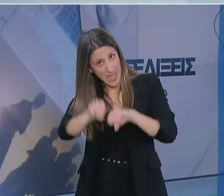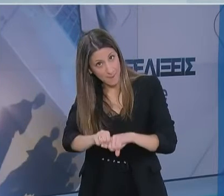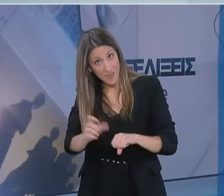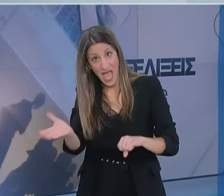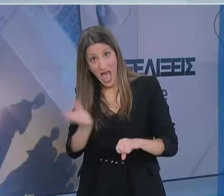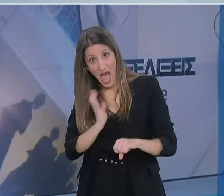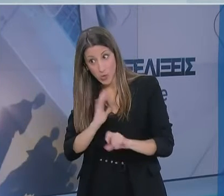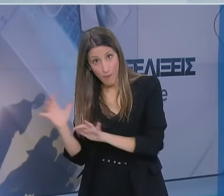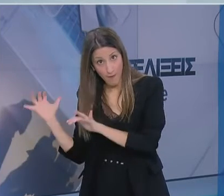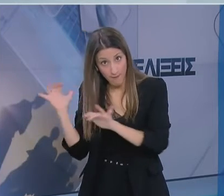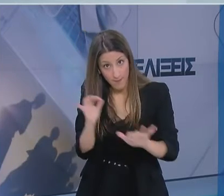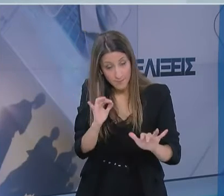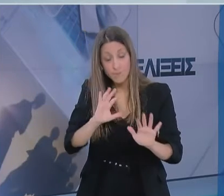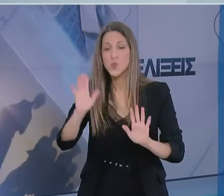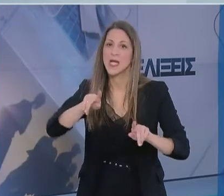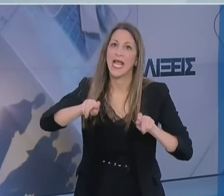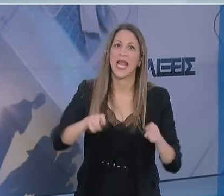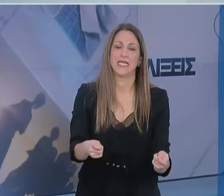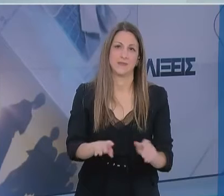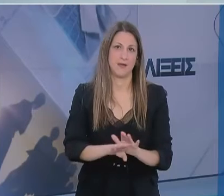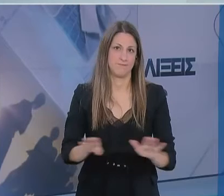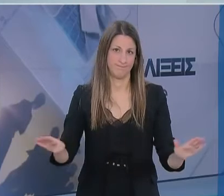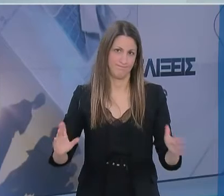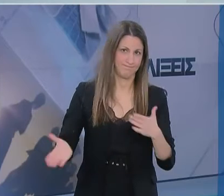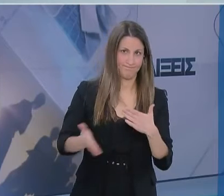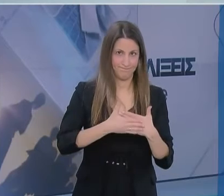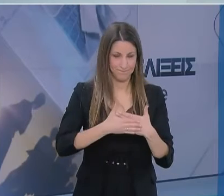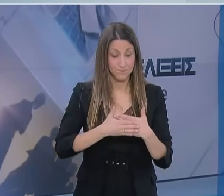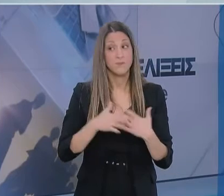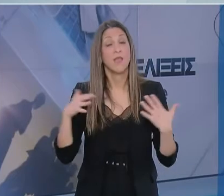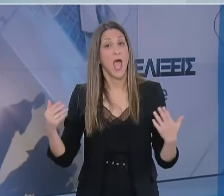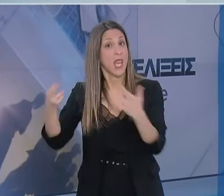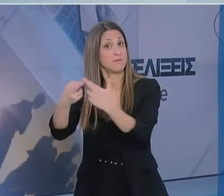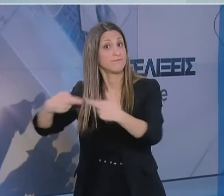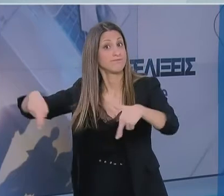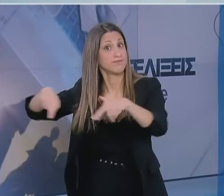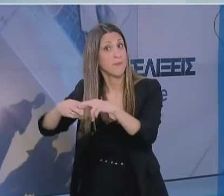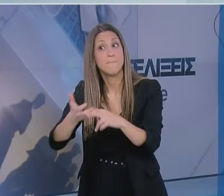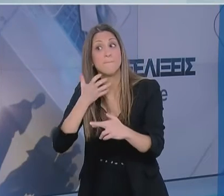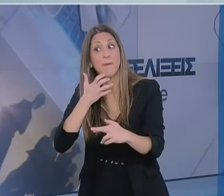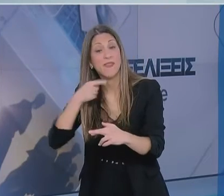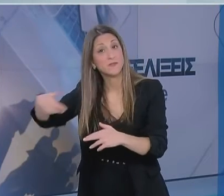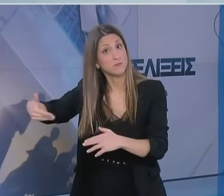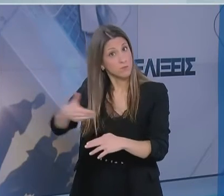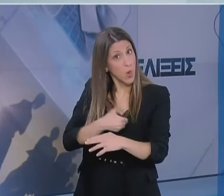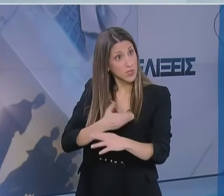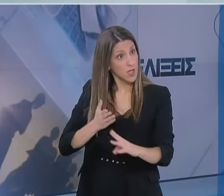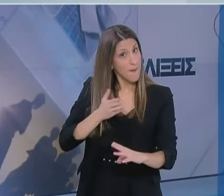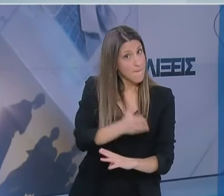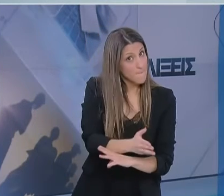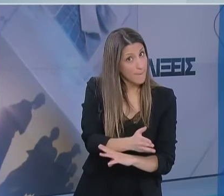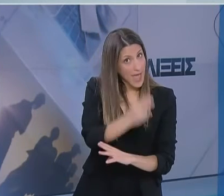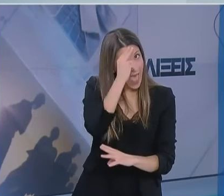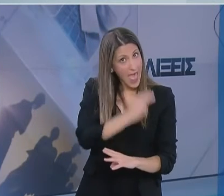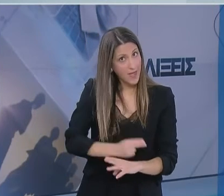κλειστή για τους πιστούς. Υπό τις παρούσες συνθήκες η Ιερά Σύνοδος δεν προτρέπει κανένα πιστό να πάει στην Εκκλησία. Τους